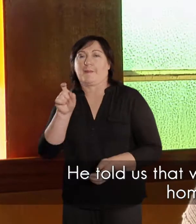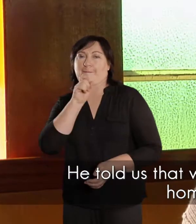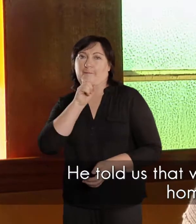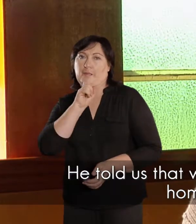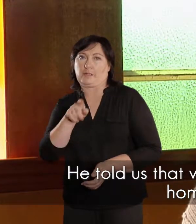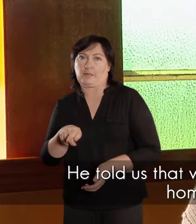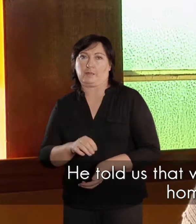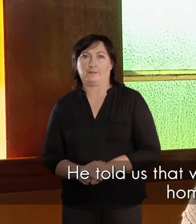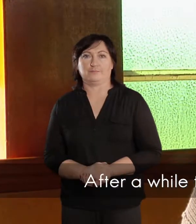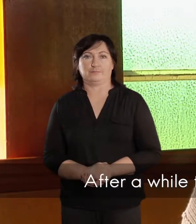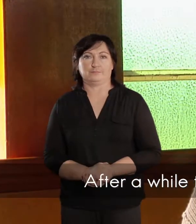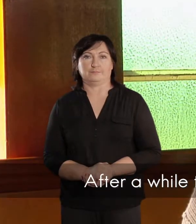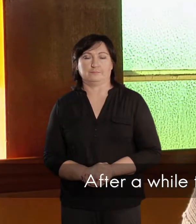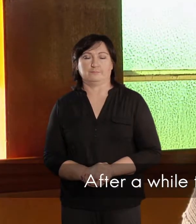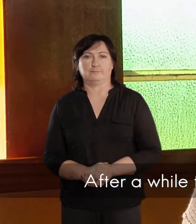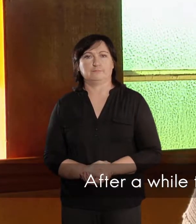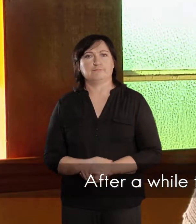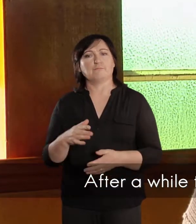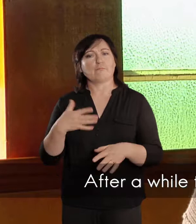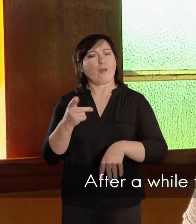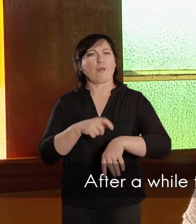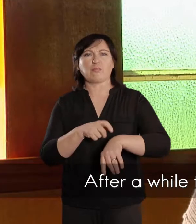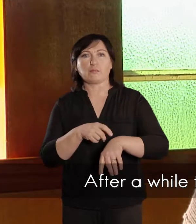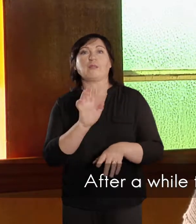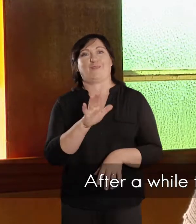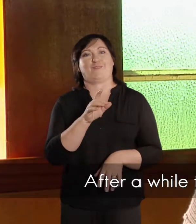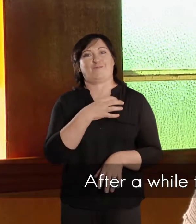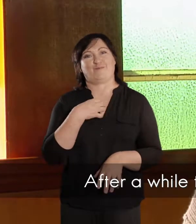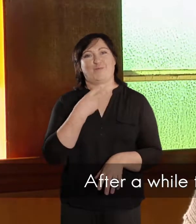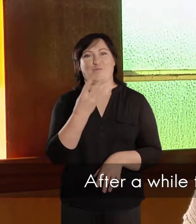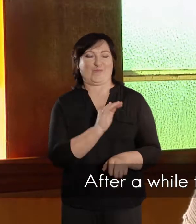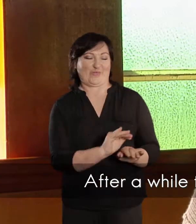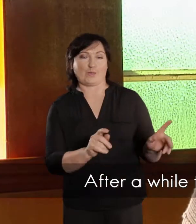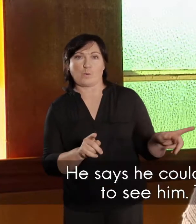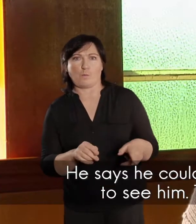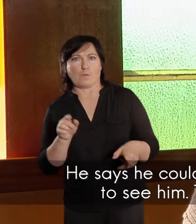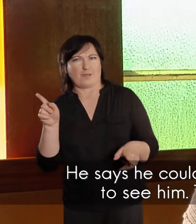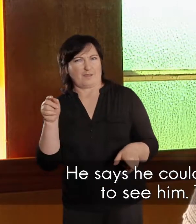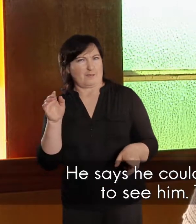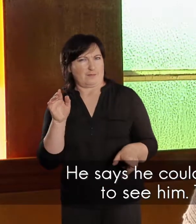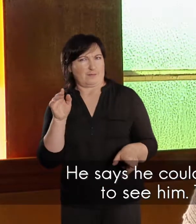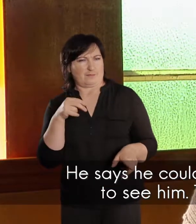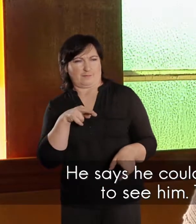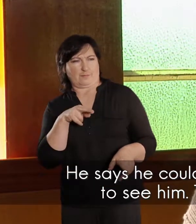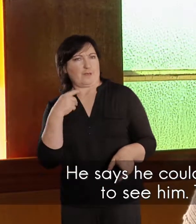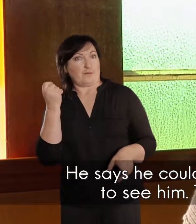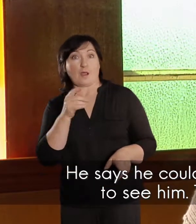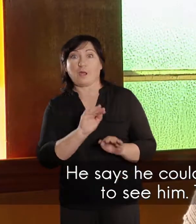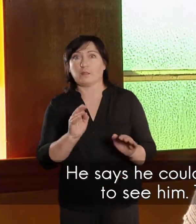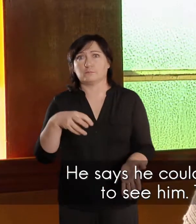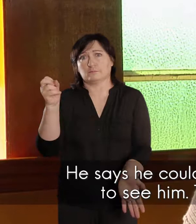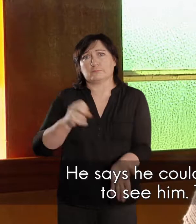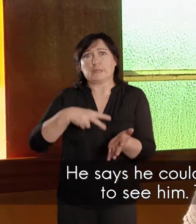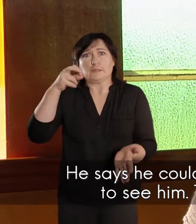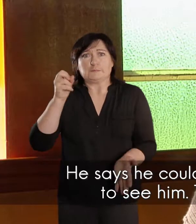En, na die rakiet toe kom, die vrouw met die kinders, twee kleeders, en hy sê, kon die nie verstaan nie, die kinders raak toe